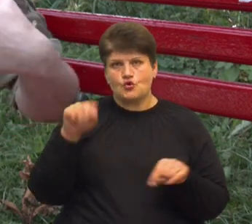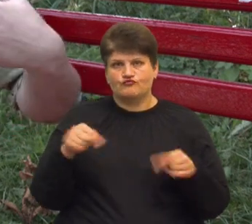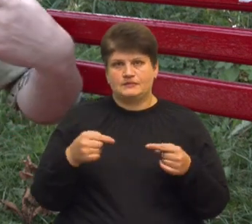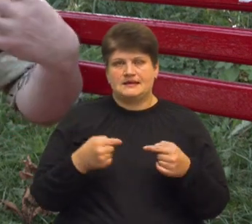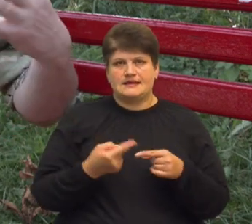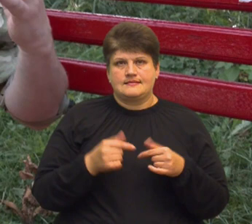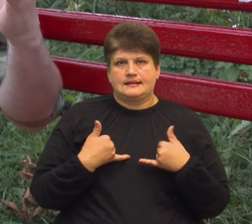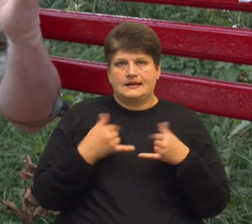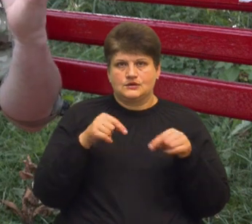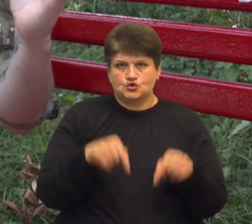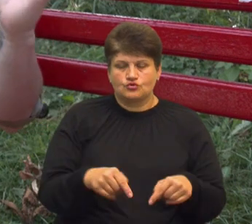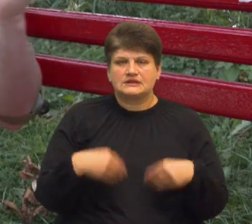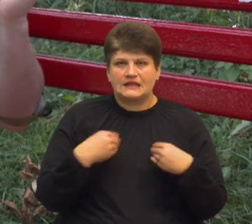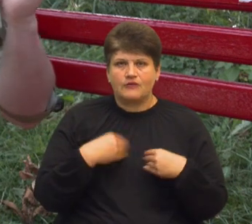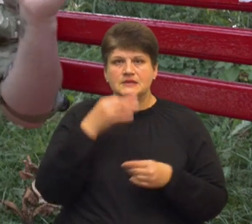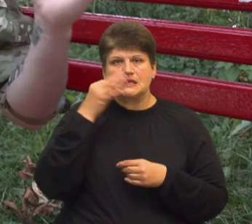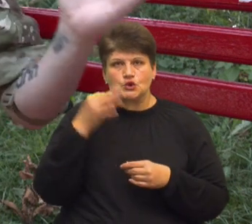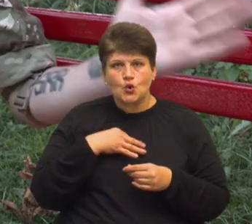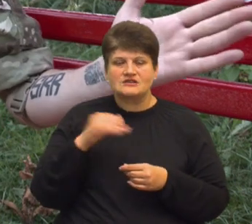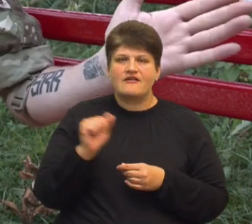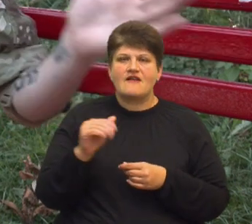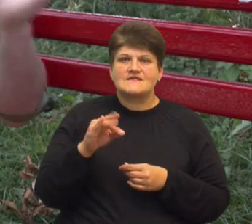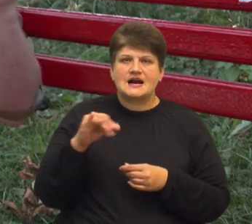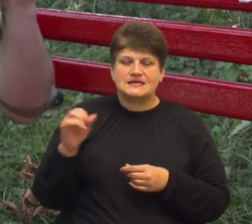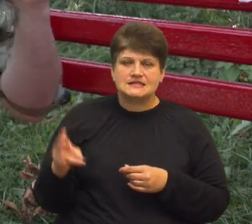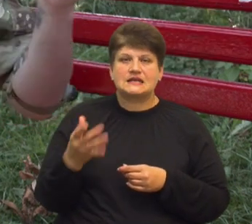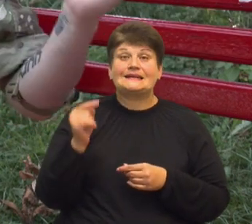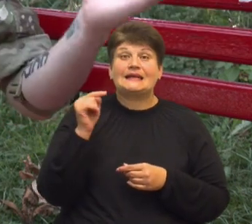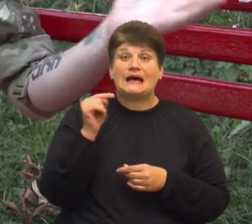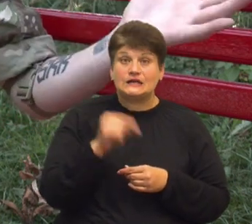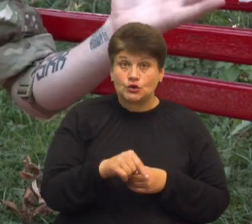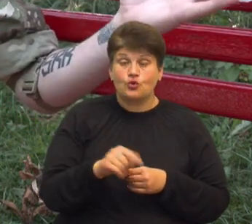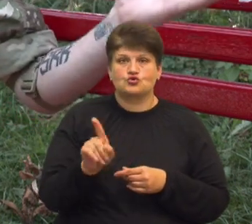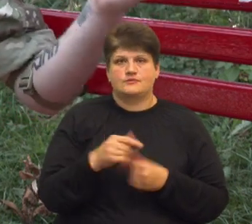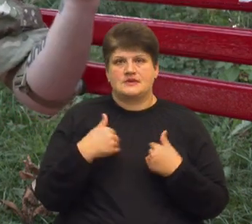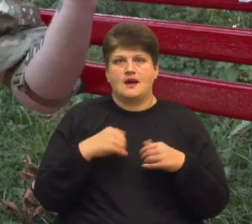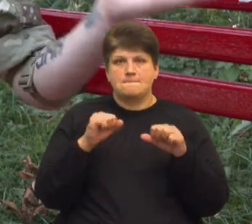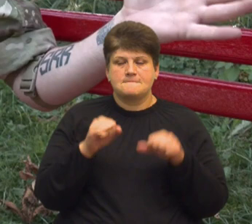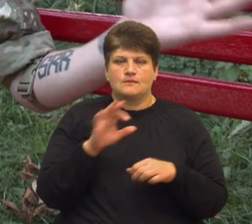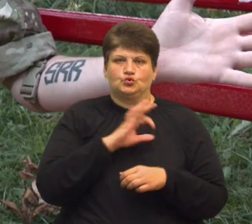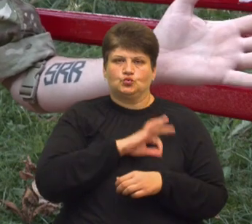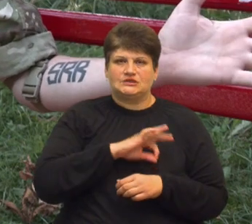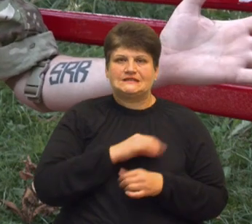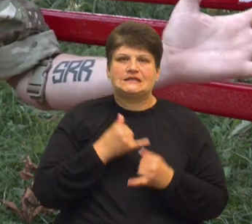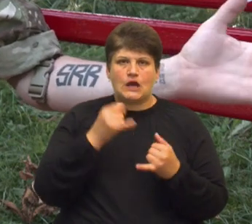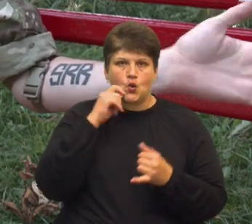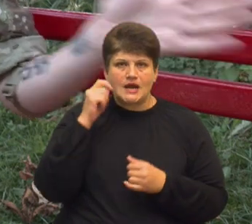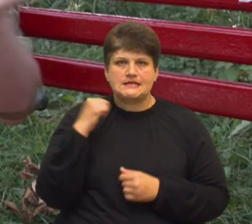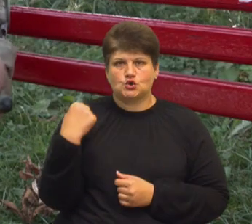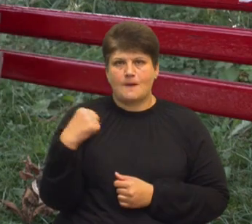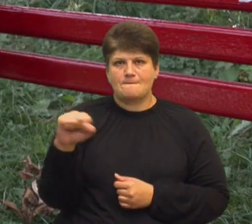Бог дав мені весь той досвід в Афганістані, Сомалі для того, щоб я зараз міг бути корисним для української перемоги.